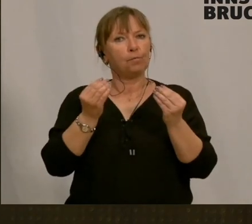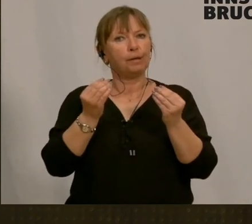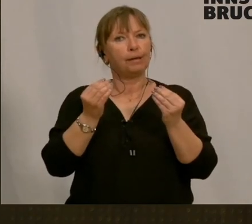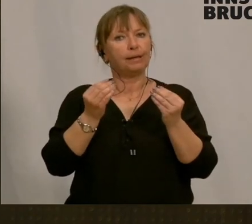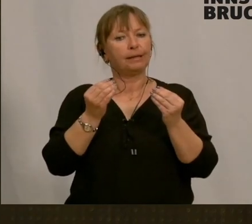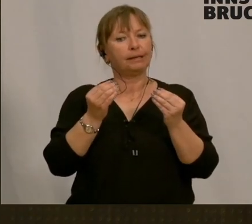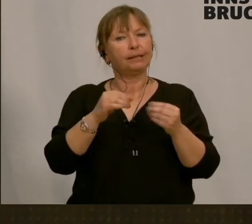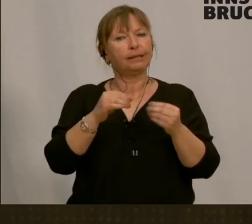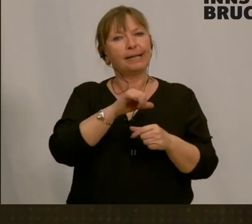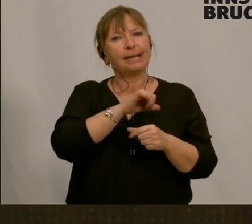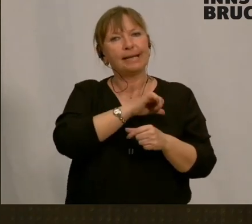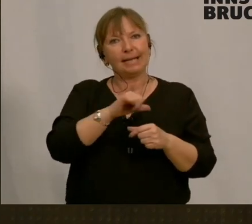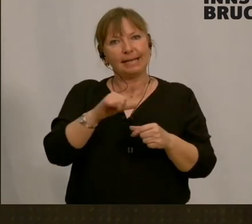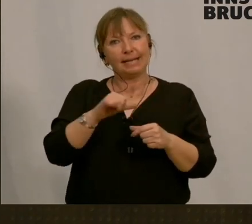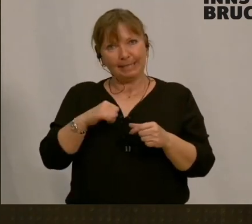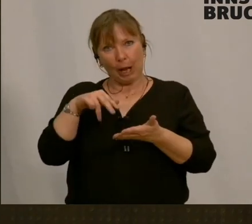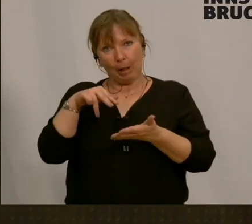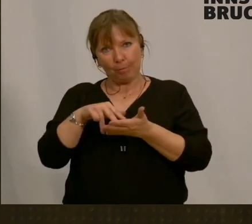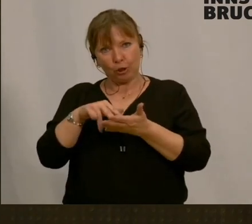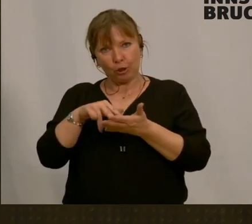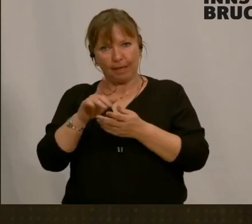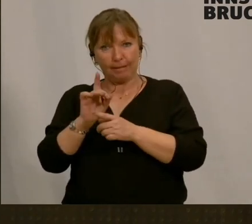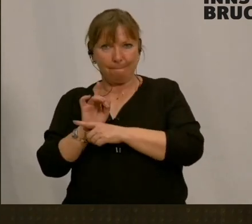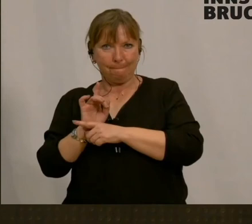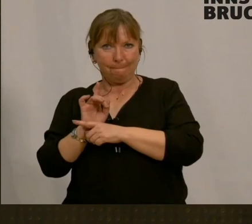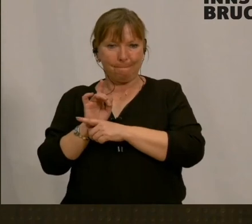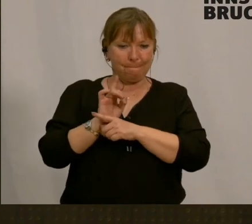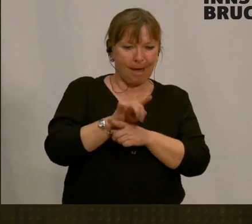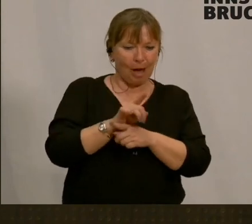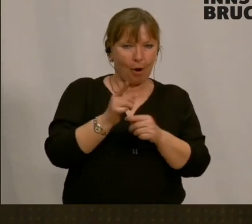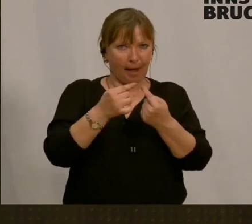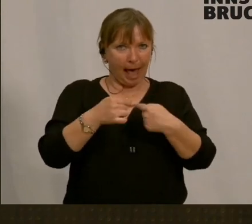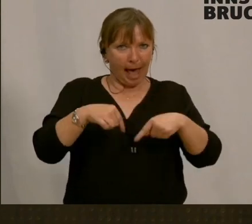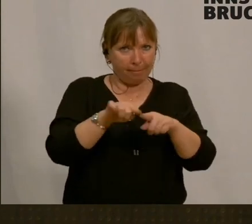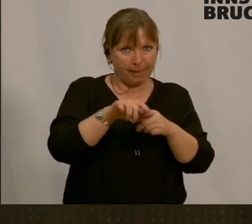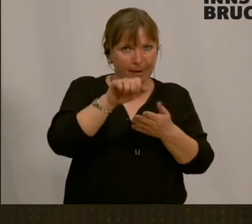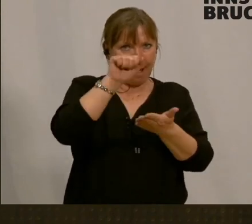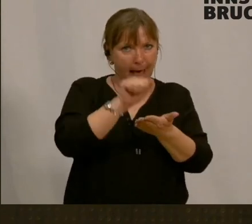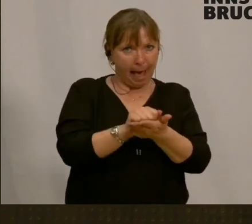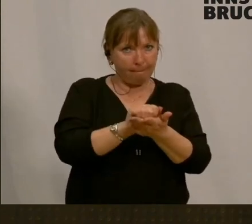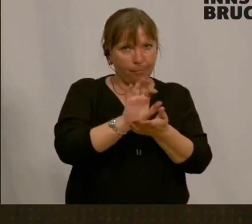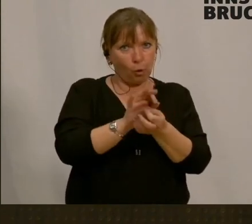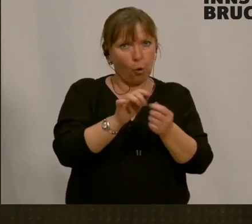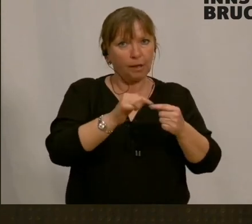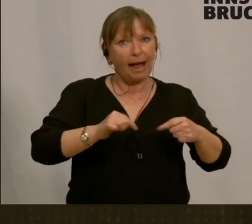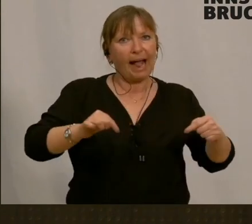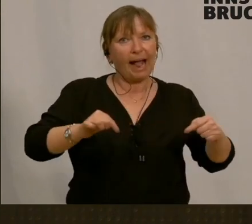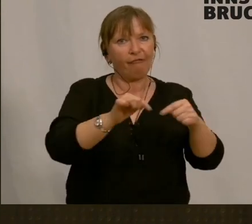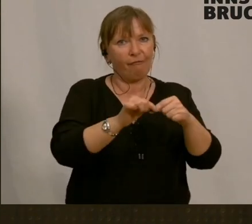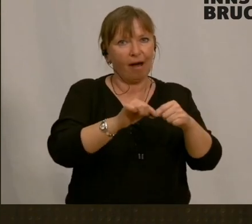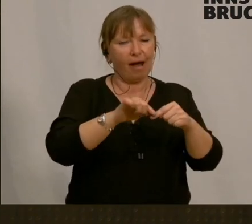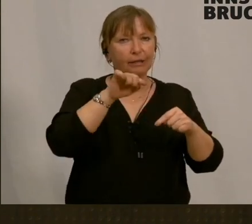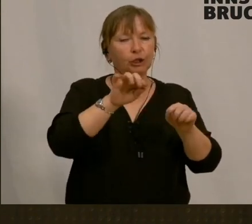eigenständige Beauftragung einer Abteilung, eines Amtes oder eines Referates durch die Stabstelle,